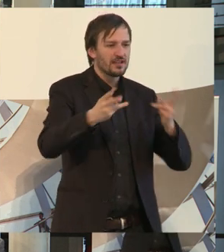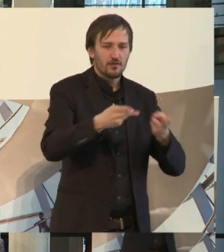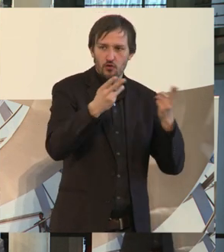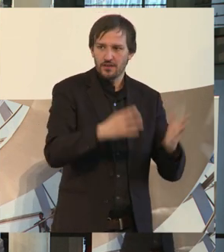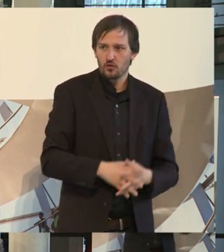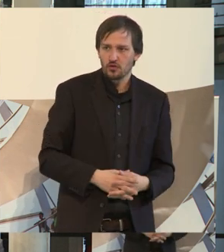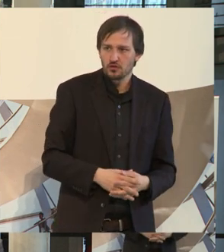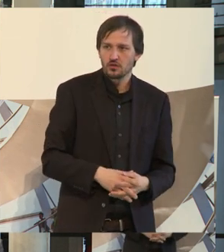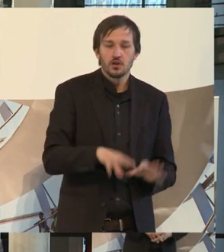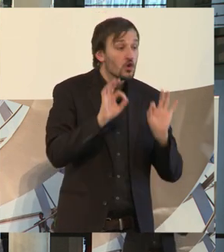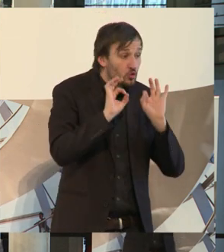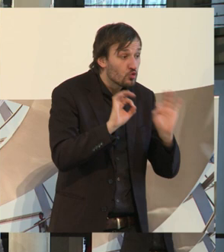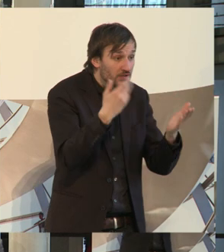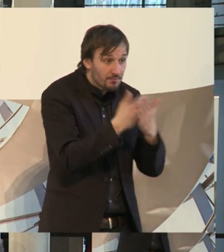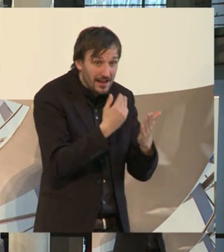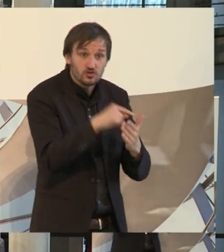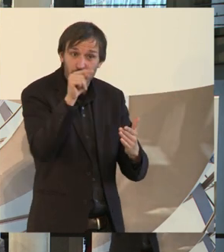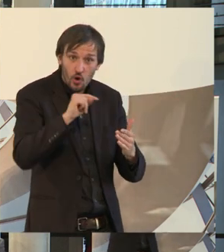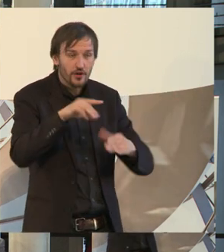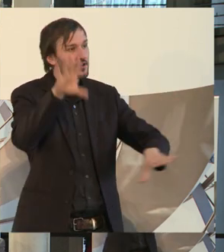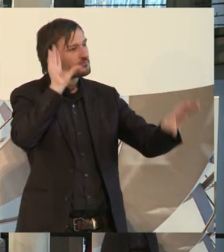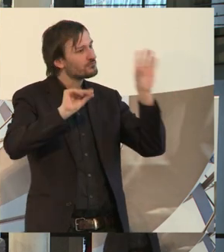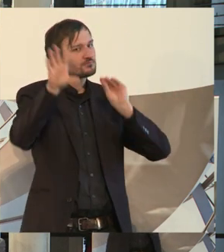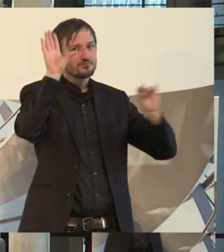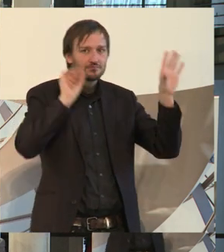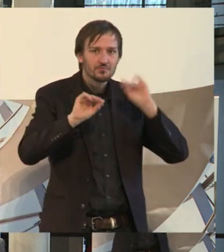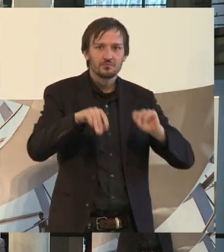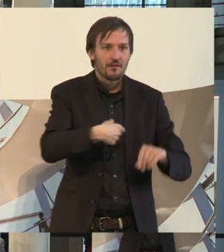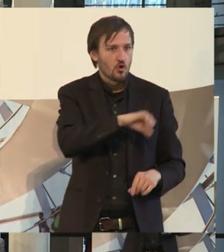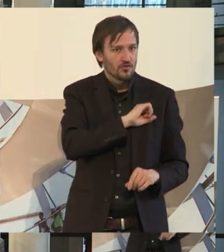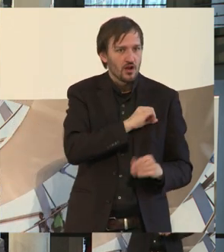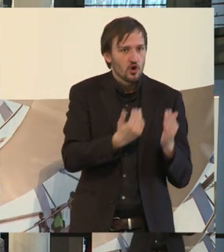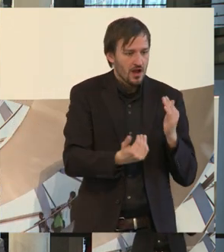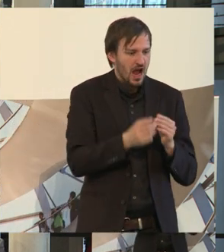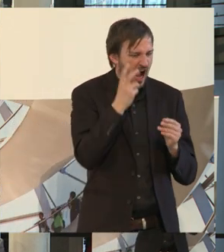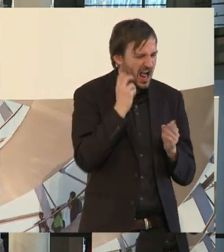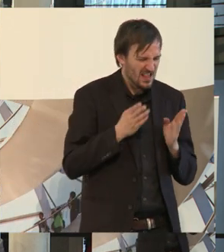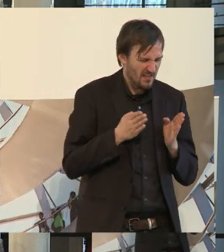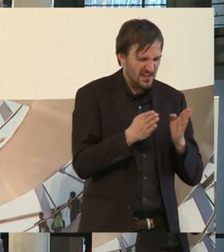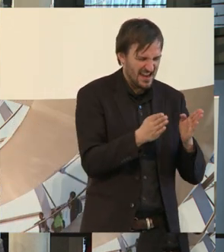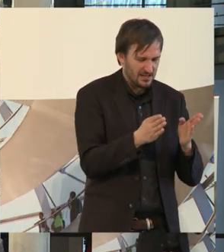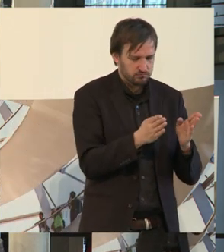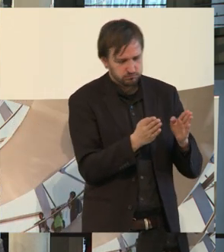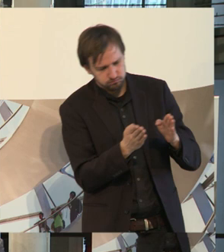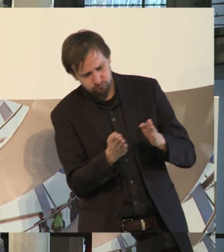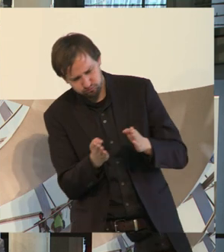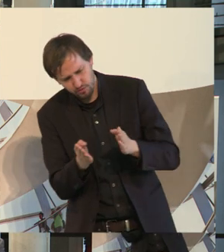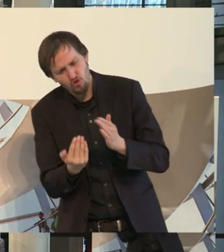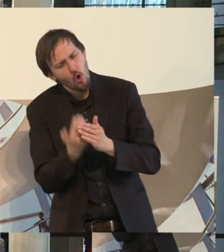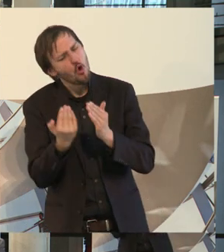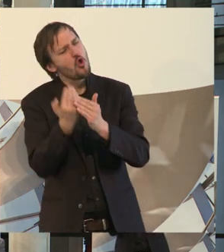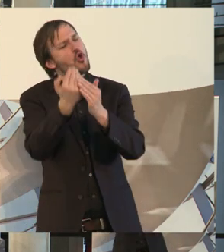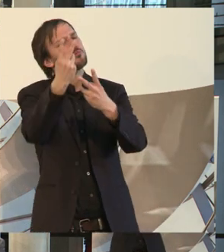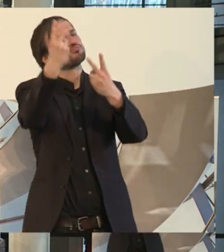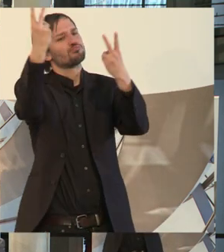gezeigt heute, dass es sich lohnt, neue Wege zu beschreiten. Neben alten und bewährten halte ich für ganz, ganz wichtig, neue Wege auch